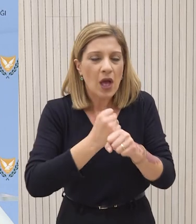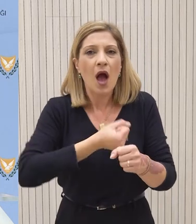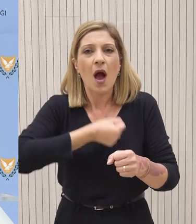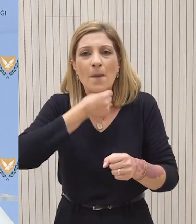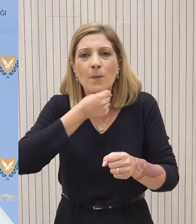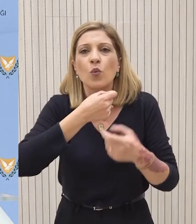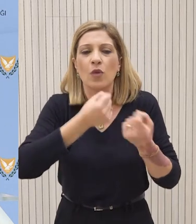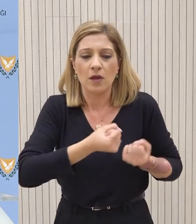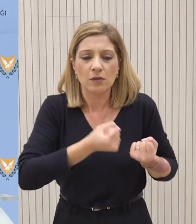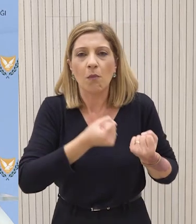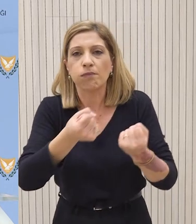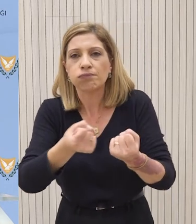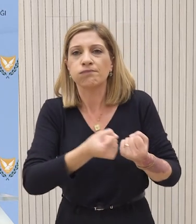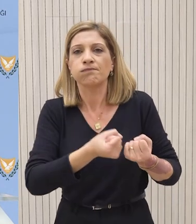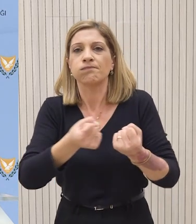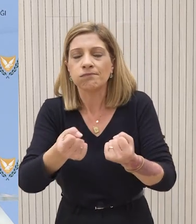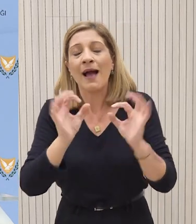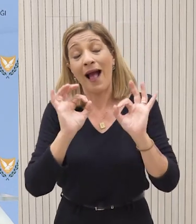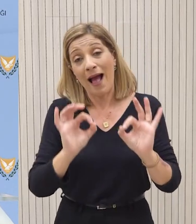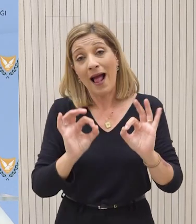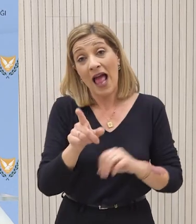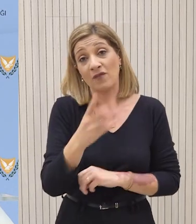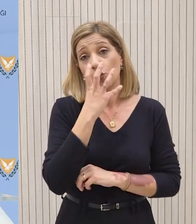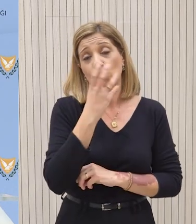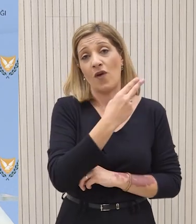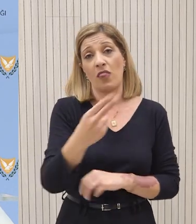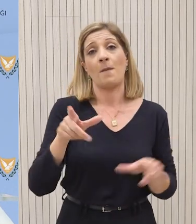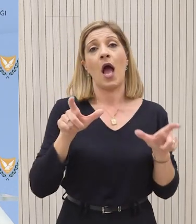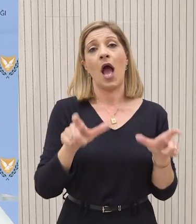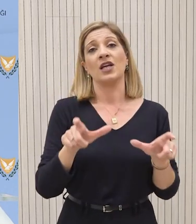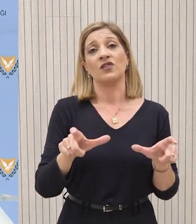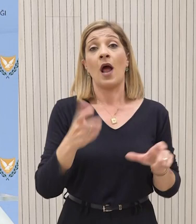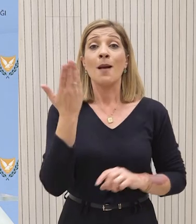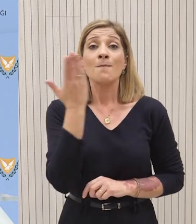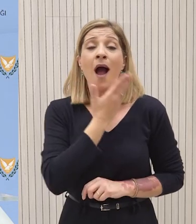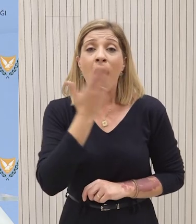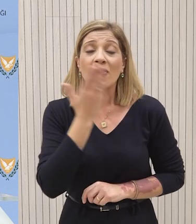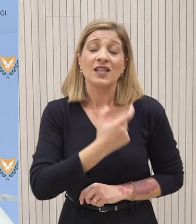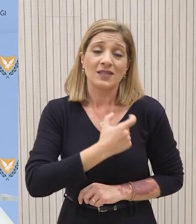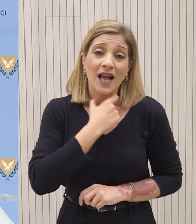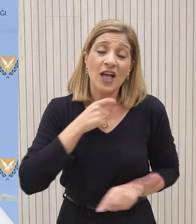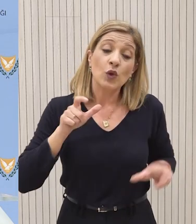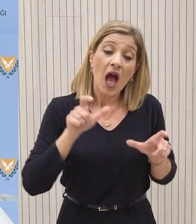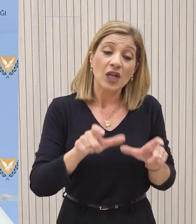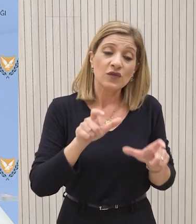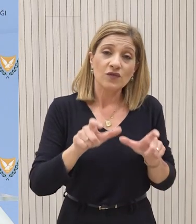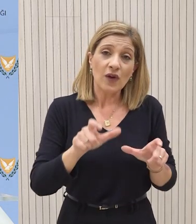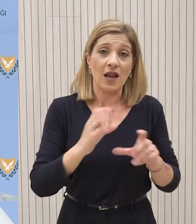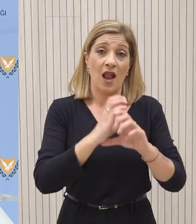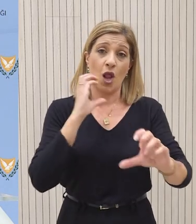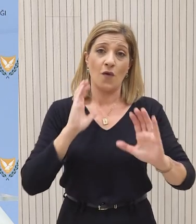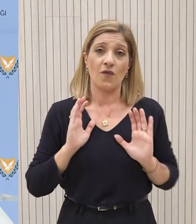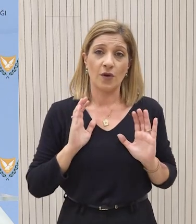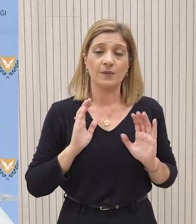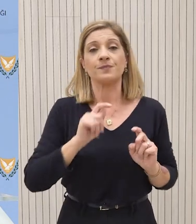δεν υπήρχε άλλος τρόπος να αντιμετωπιστεί το ζήτημα, ιδιαίτερα όταν πρόκειται για ζητήματα ασφάλειας των μαθητών μας. Πέραν των όσων